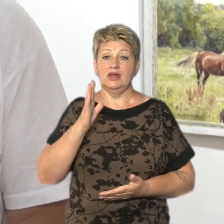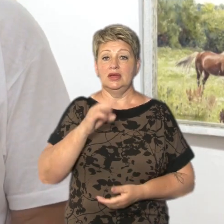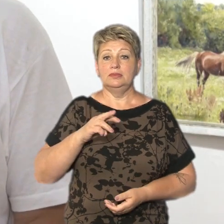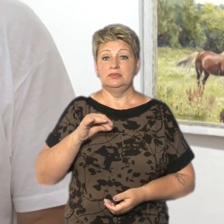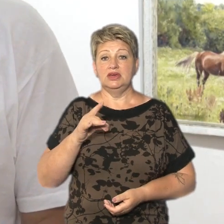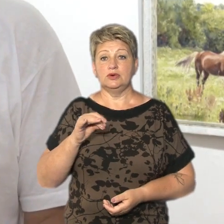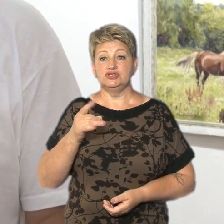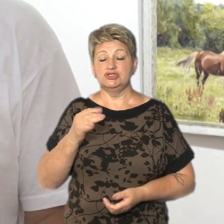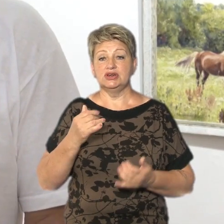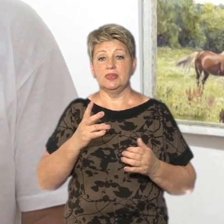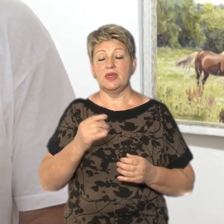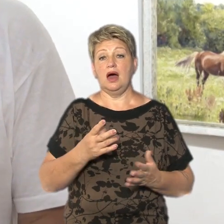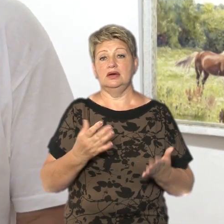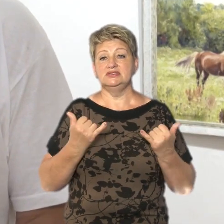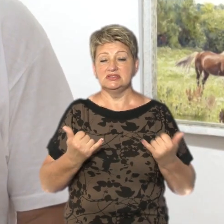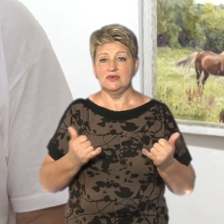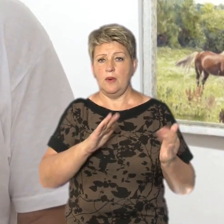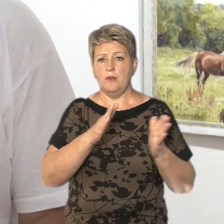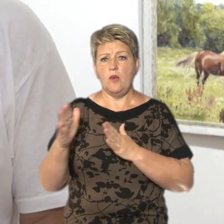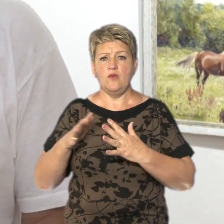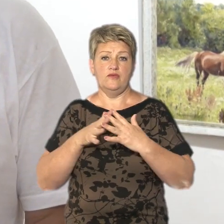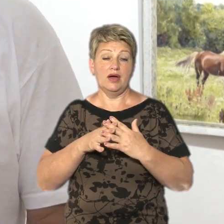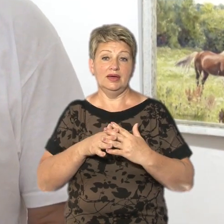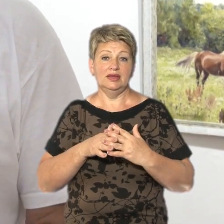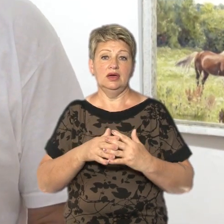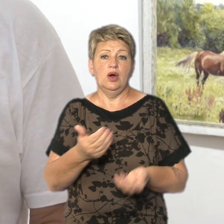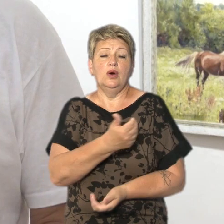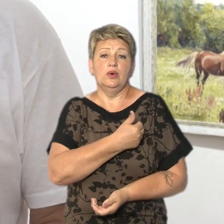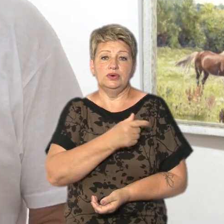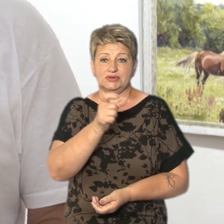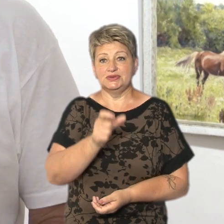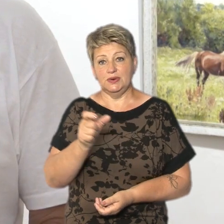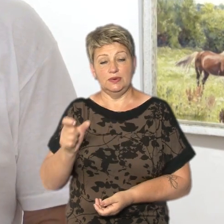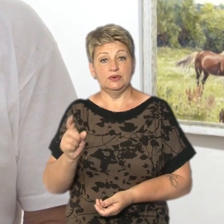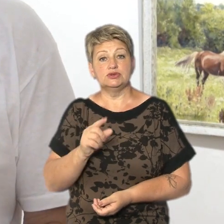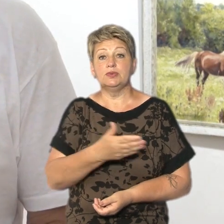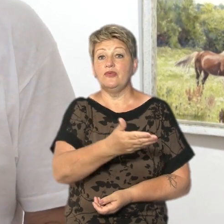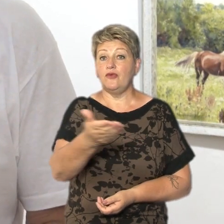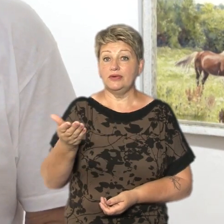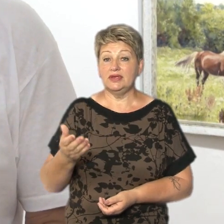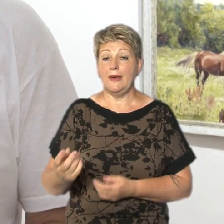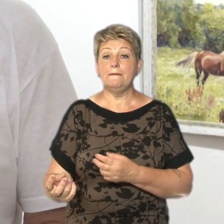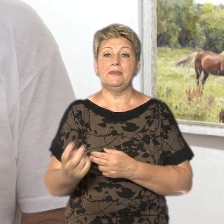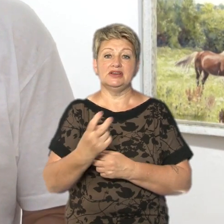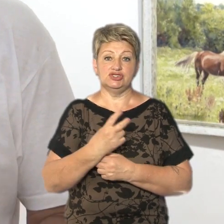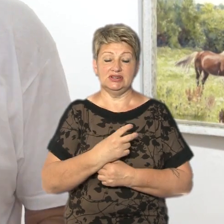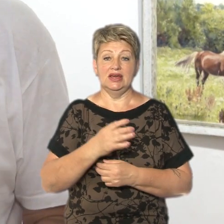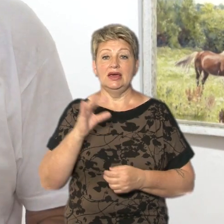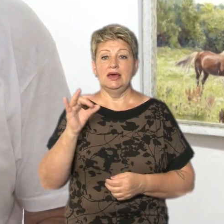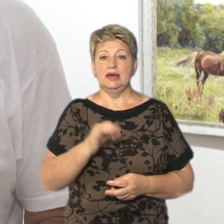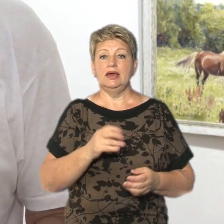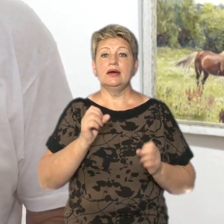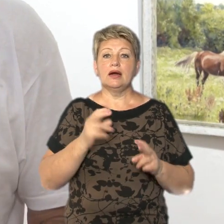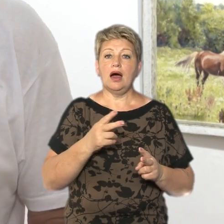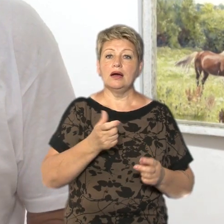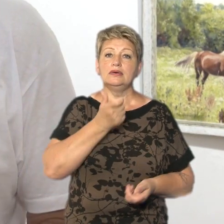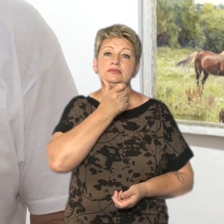сьогоднішніх подійностей, фоні війни, хочеться людям, щоб вони прийшли, як поціонувачі